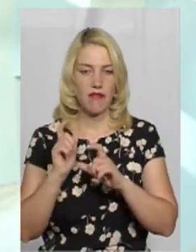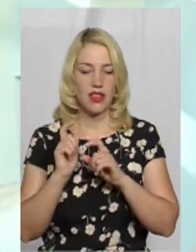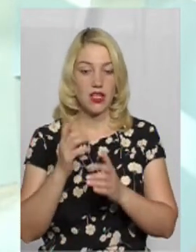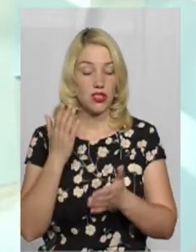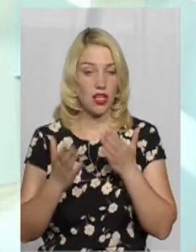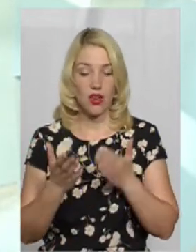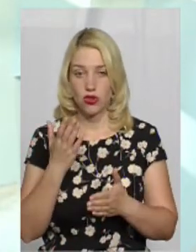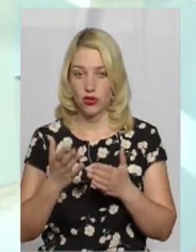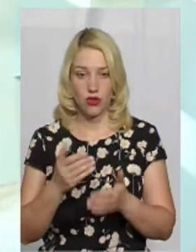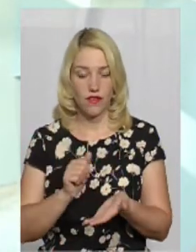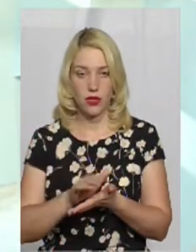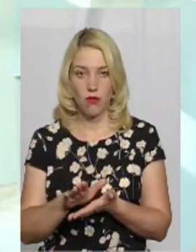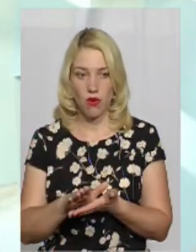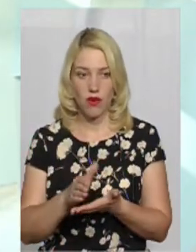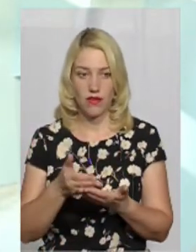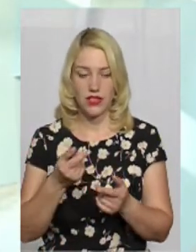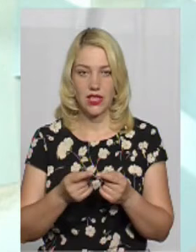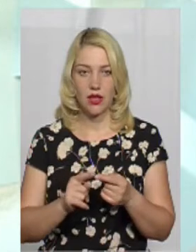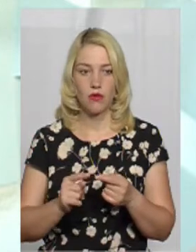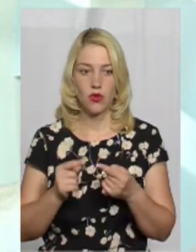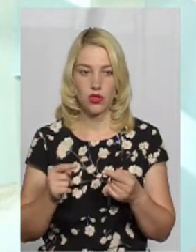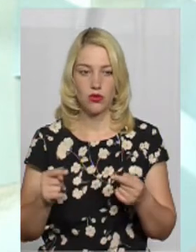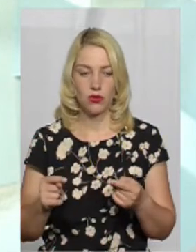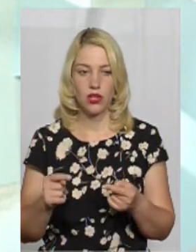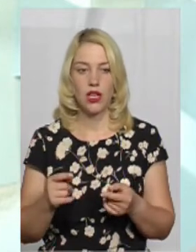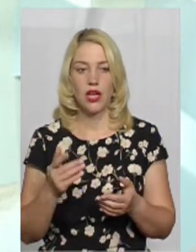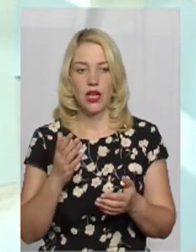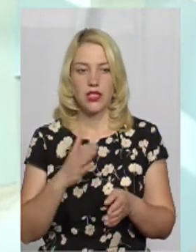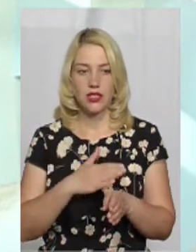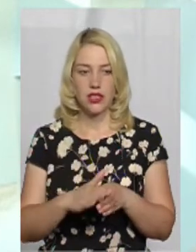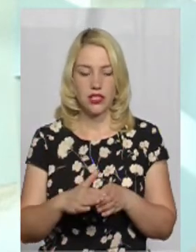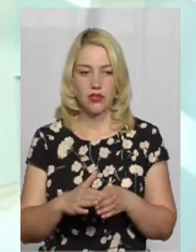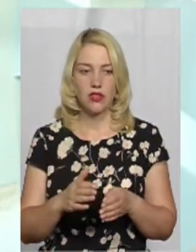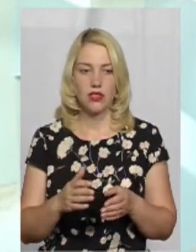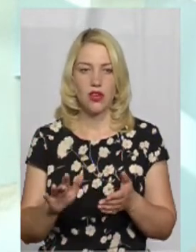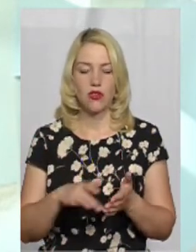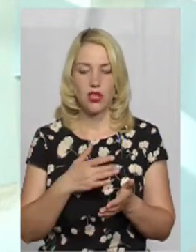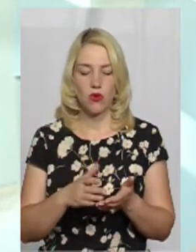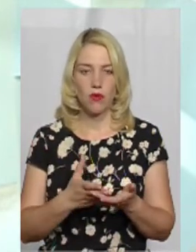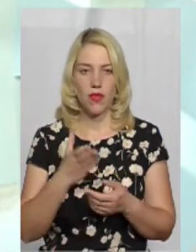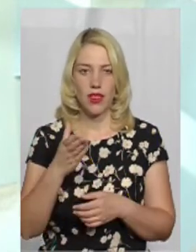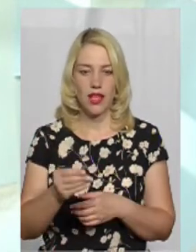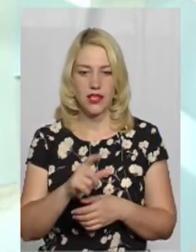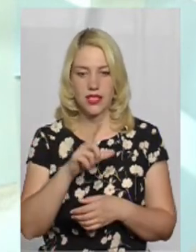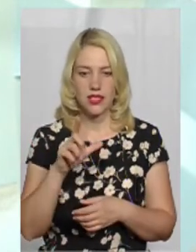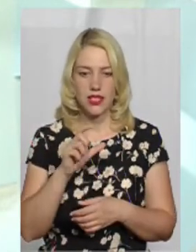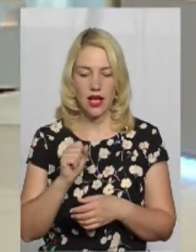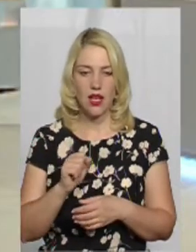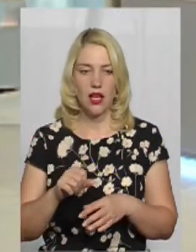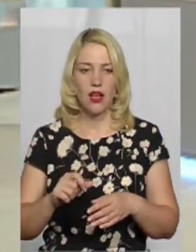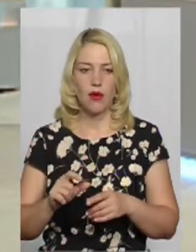У разі відмови водія від даної процедури здійснюється розрахунок плати за проїзд до кінцевої точки доставки вантажу.